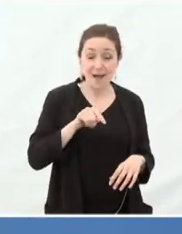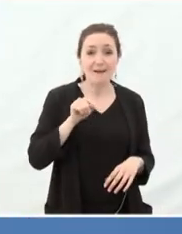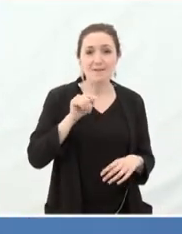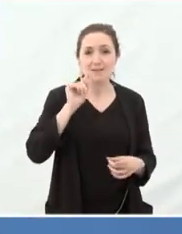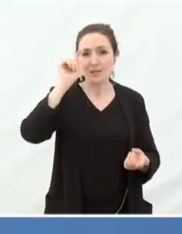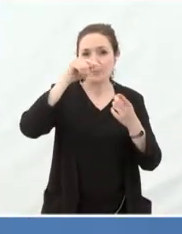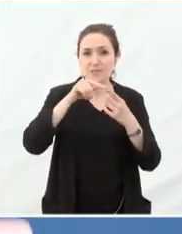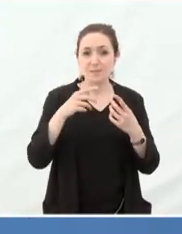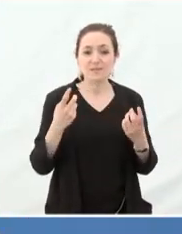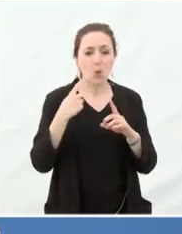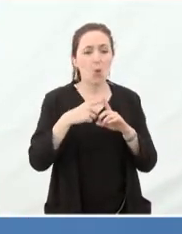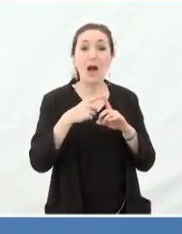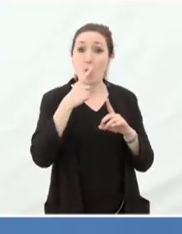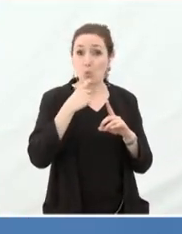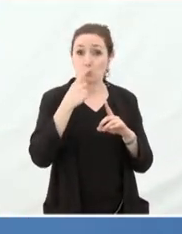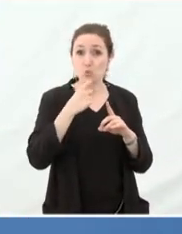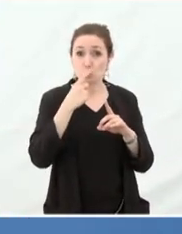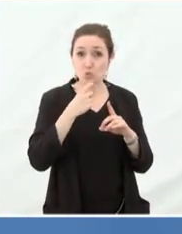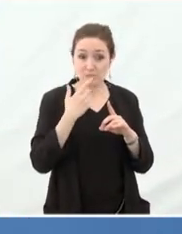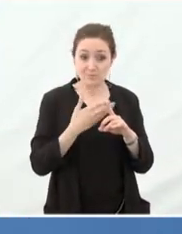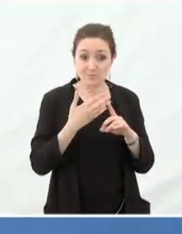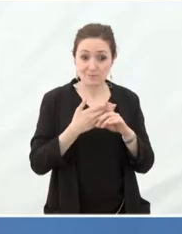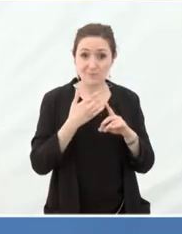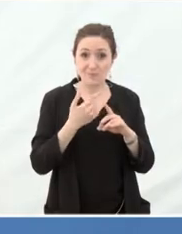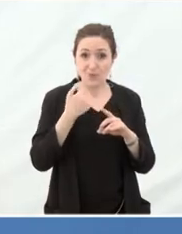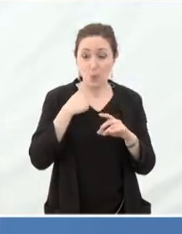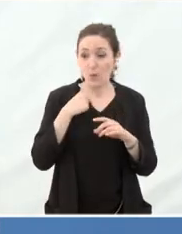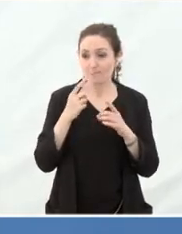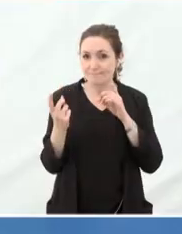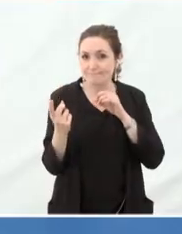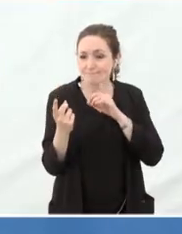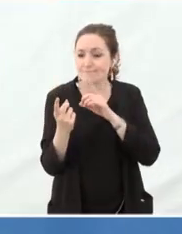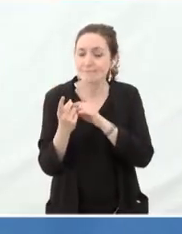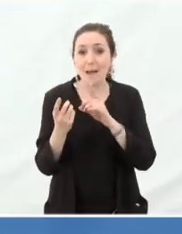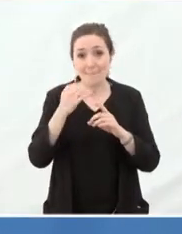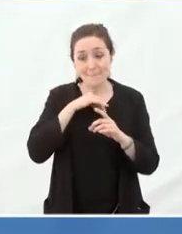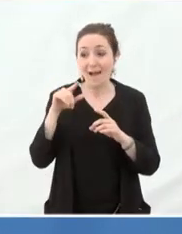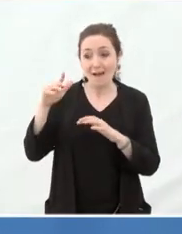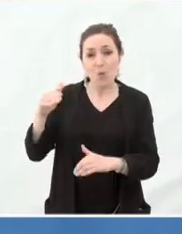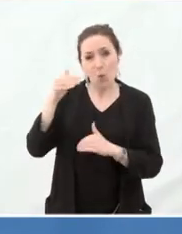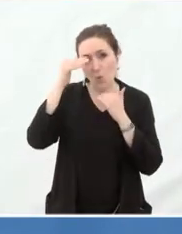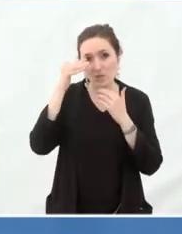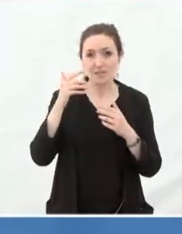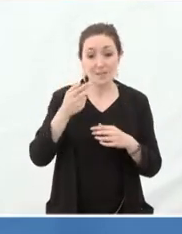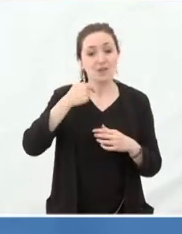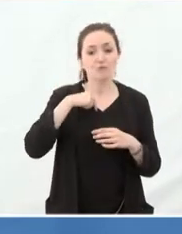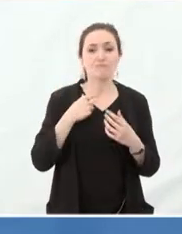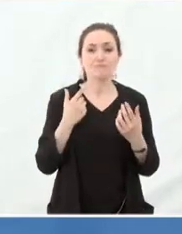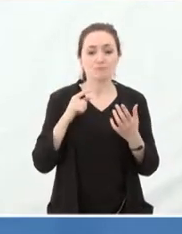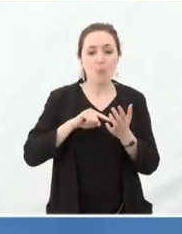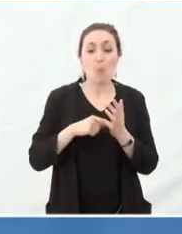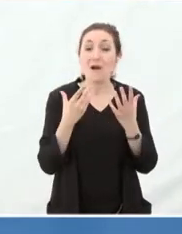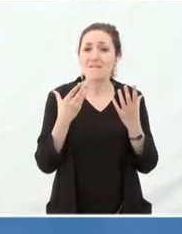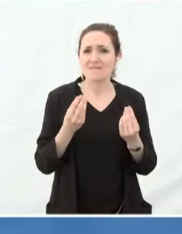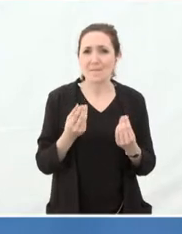pense que quand on pense à la Croix-Rouge, on est construit autour de ça. On approche les gens avec l'idée que les gens nous font confiance. Notre fragilité à nous, finalement, quand on